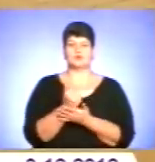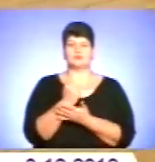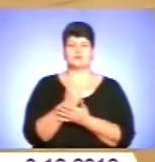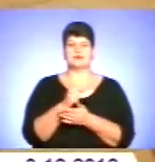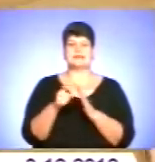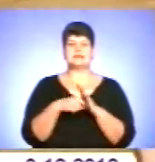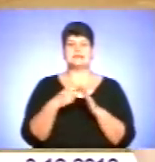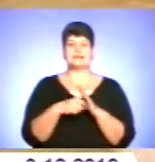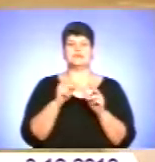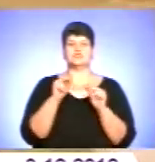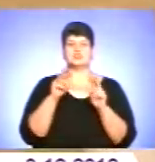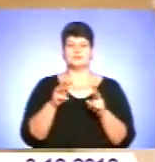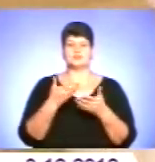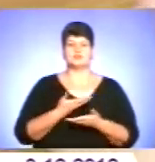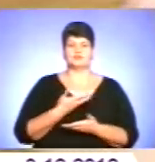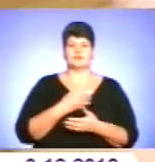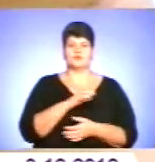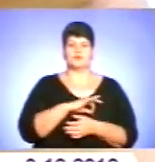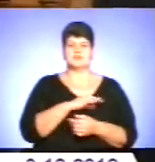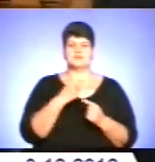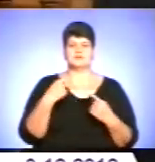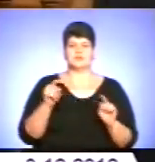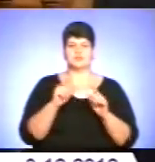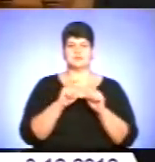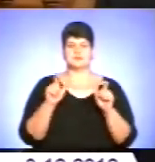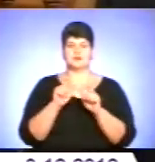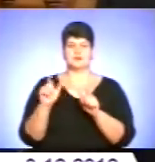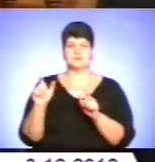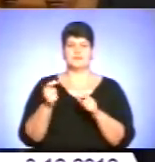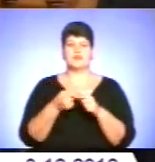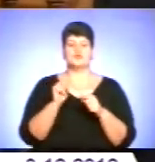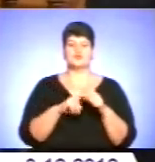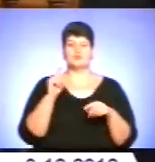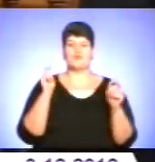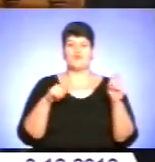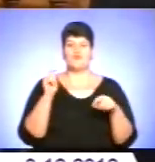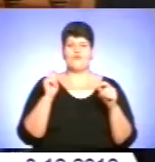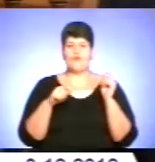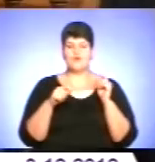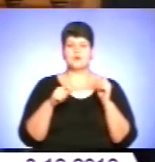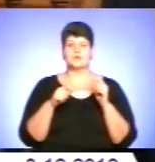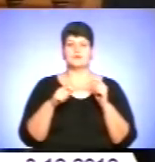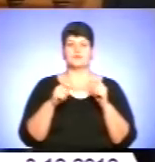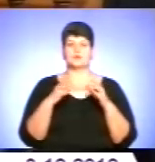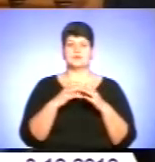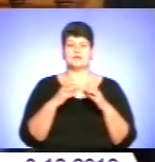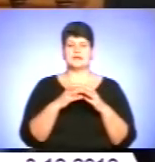дізнатися, чим живуть вихованці інших навчальних закладів. Ми на цьому форумі, в контексті розгляду